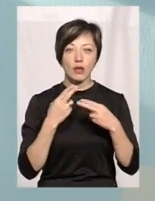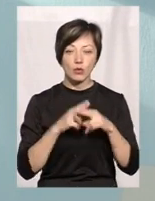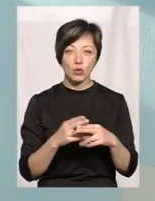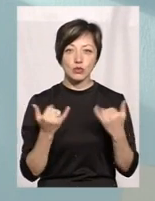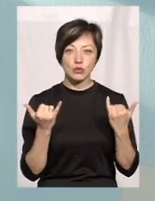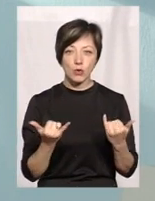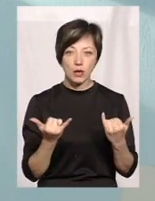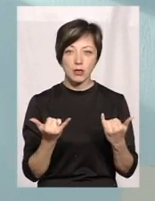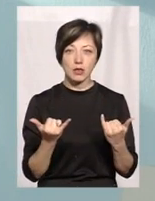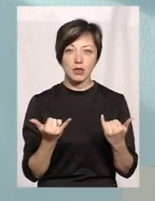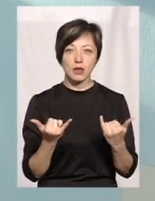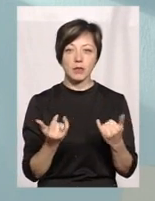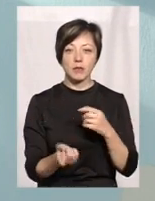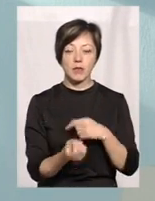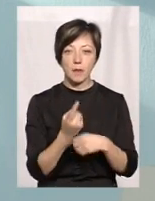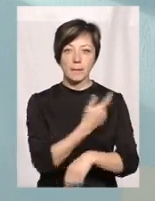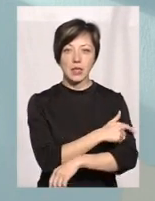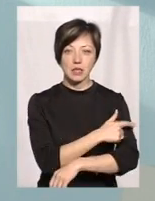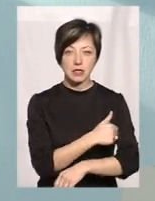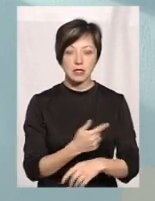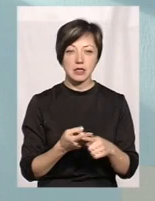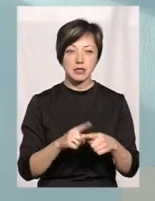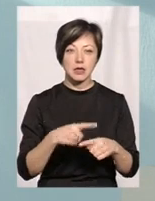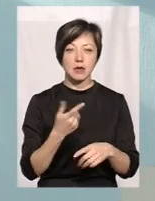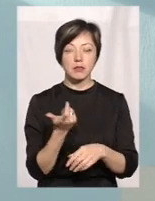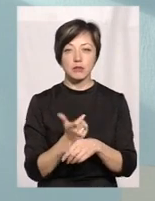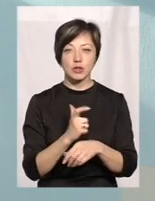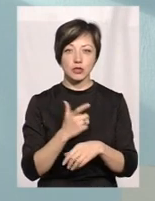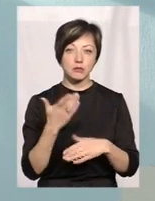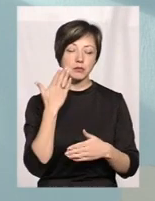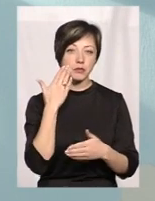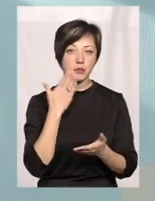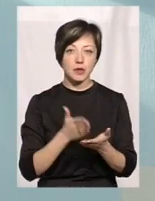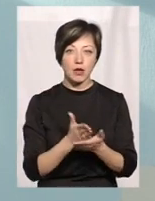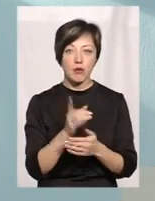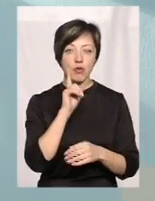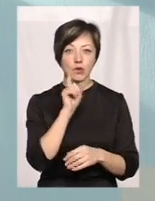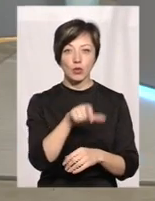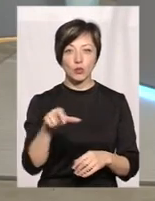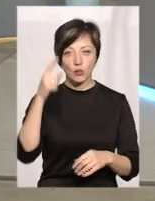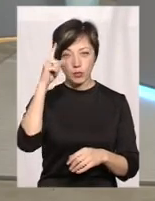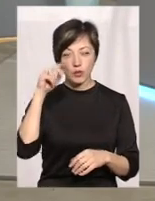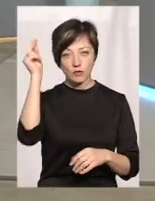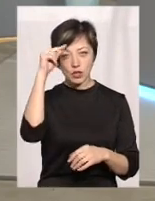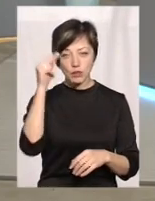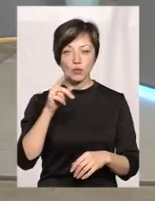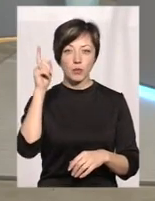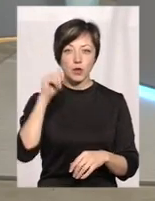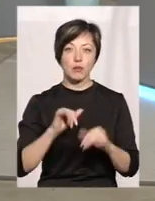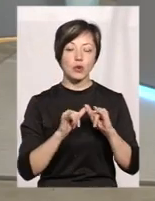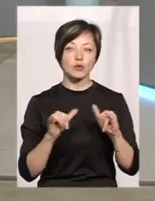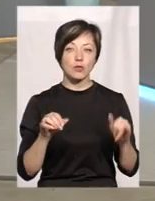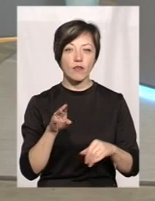сьогодні приходять, телемедицина – це десь більш орієнтовано на молодих людей, які вміють вчитися, які вміють прогресувати.